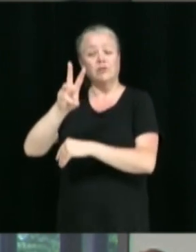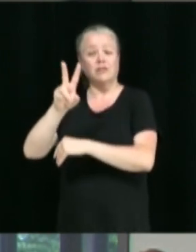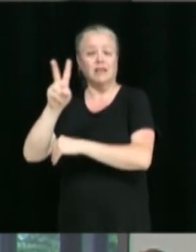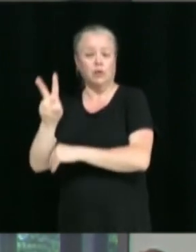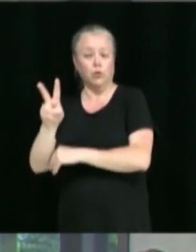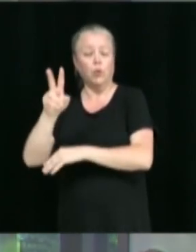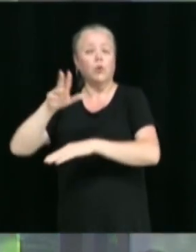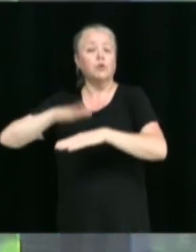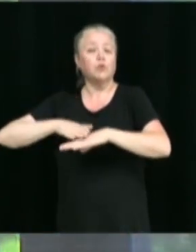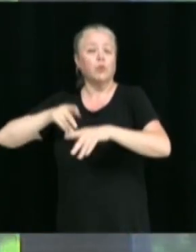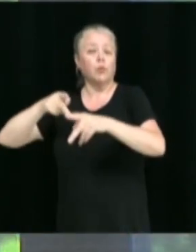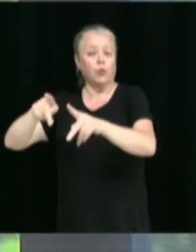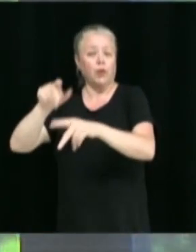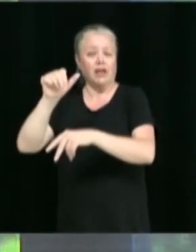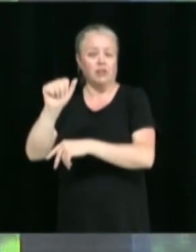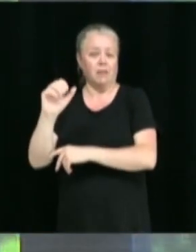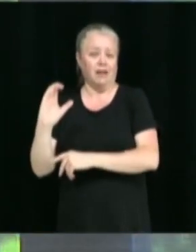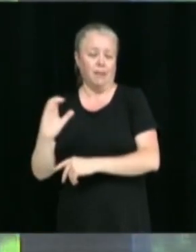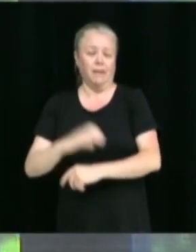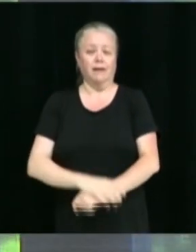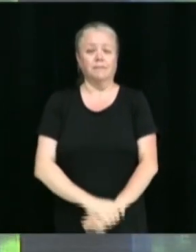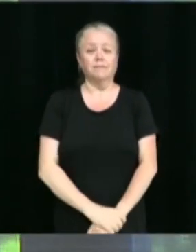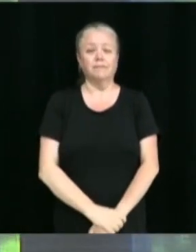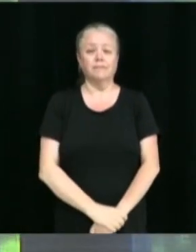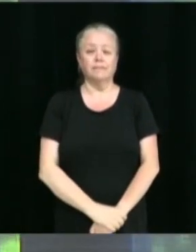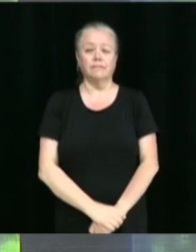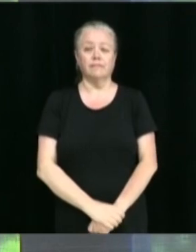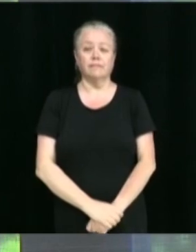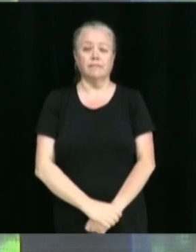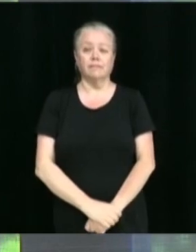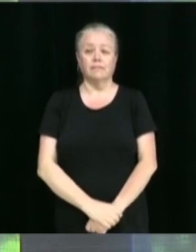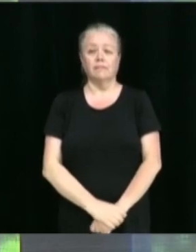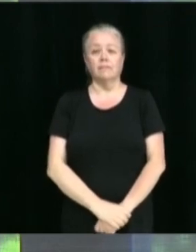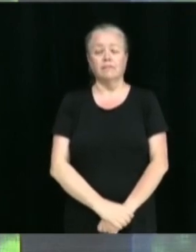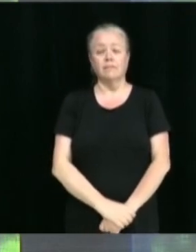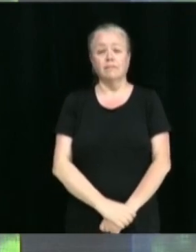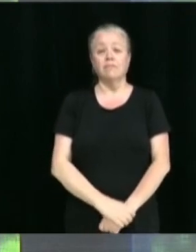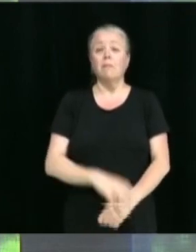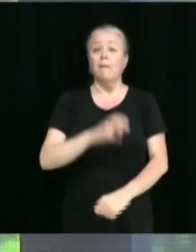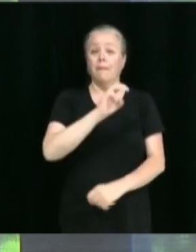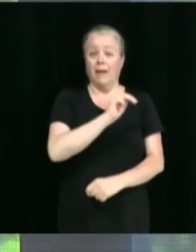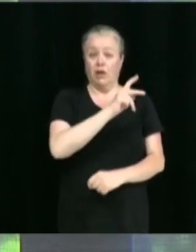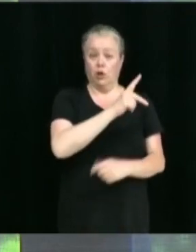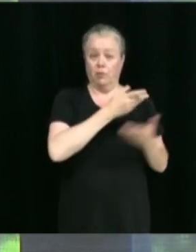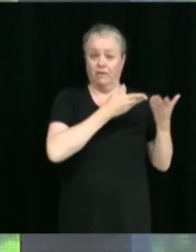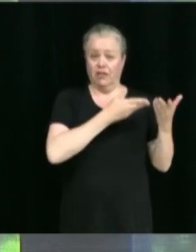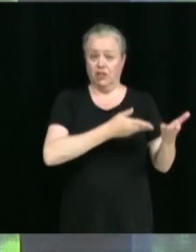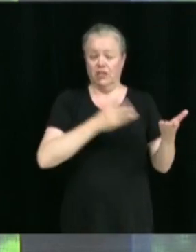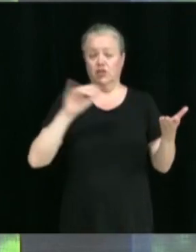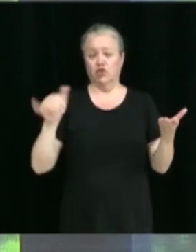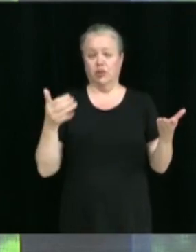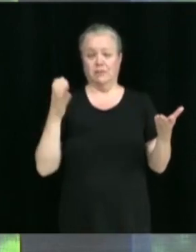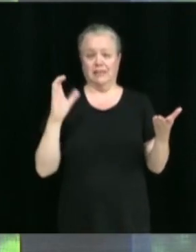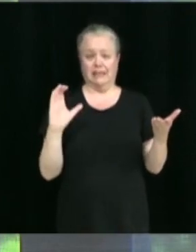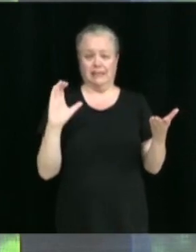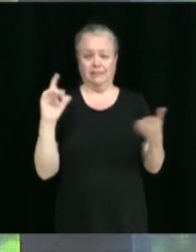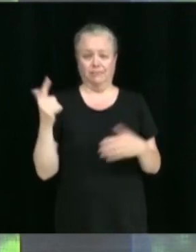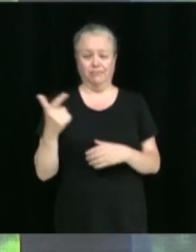Super. Donc, Michael Provencher, James Casey.